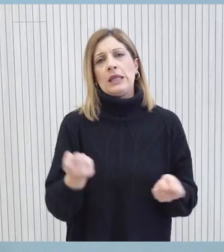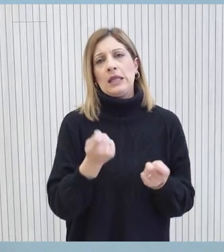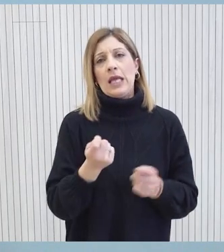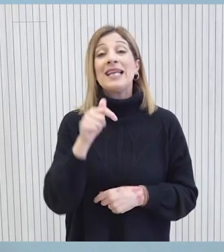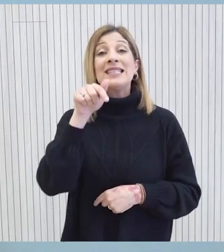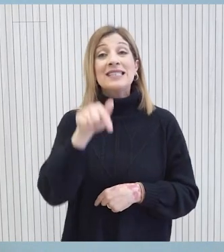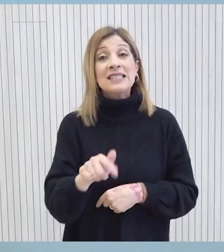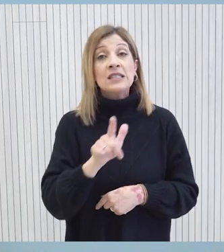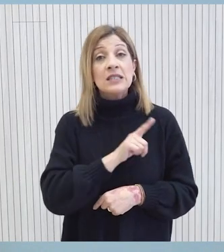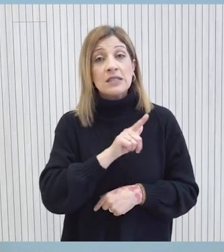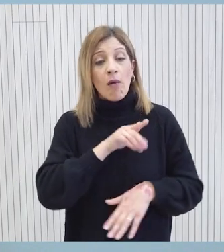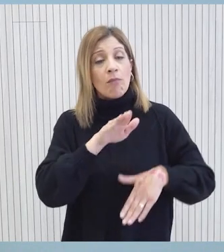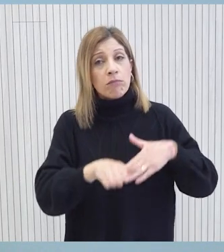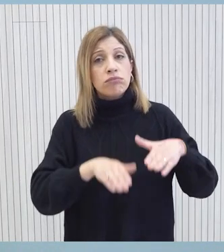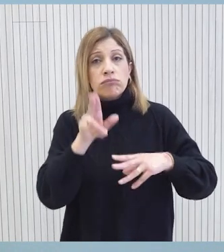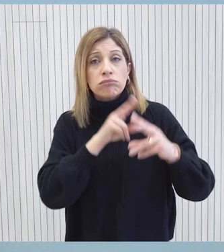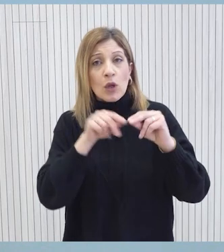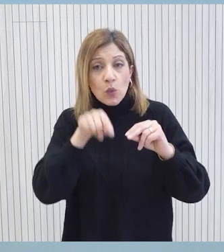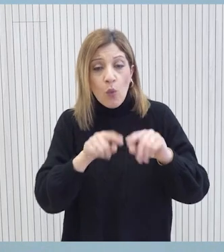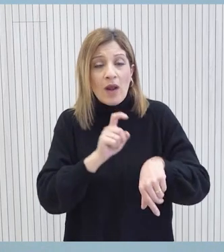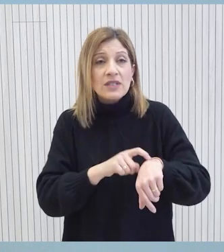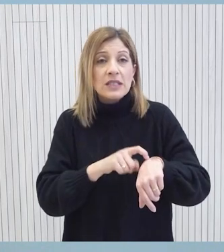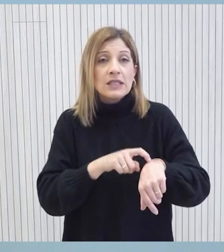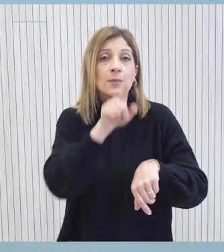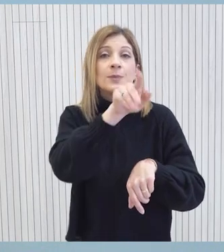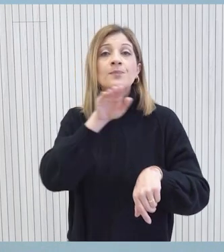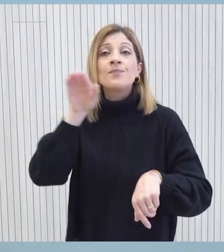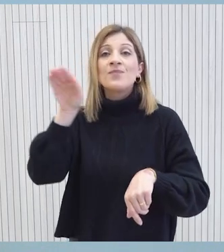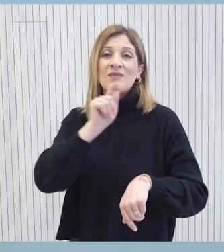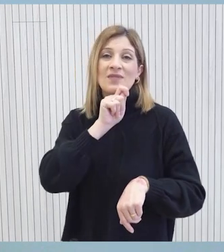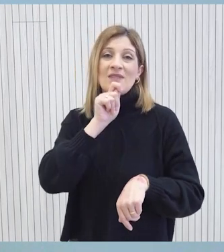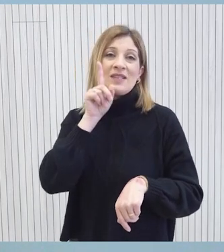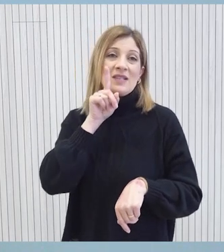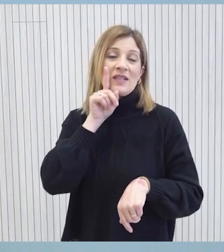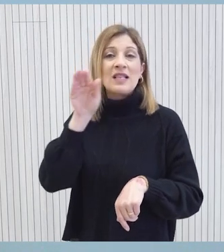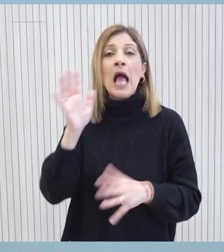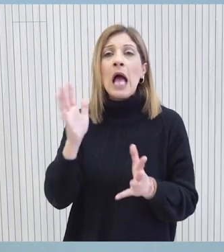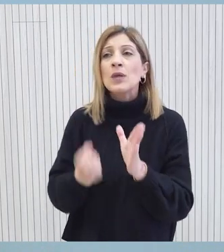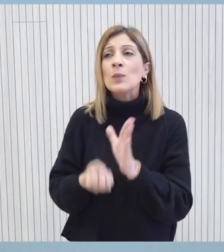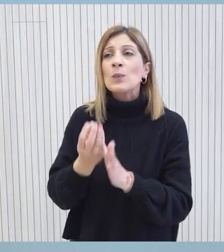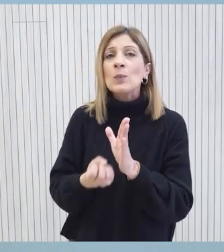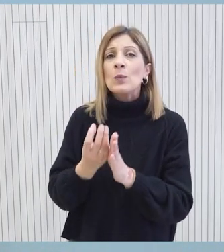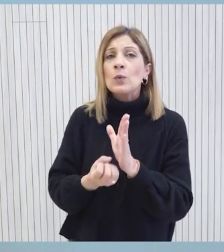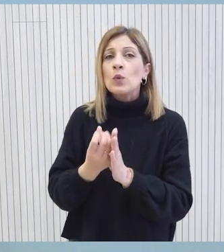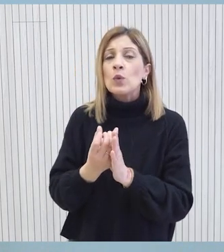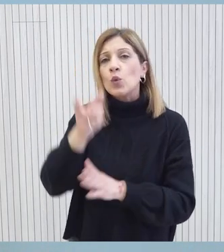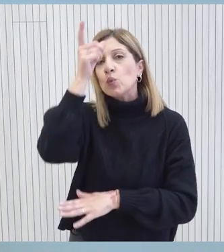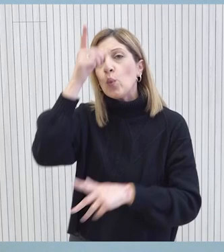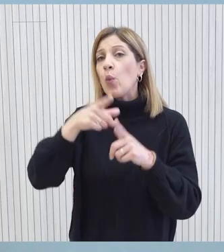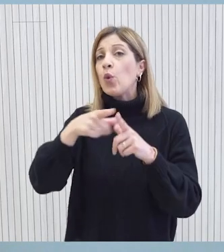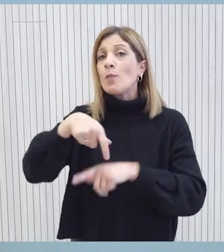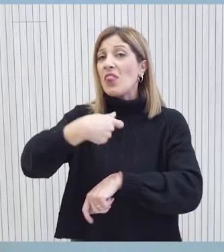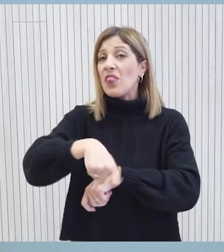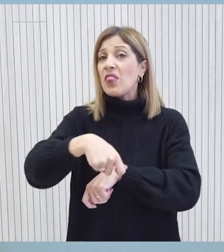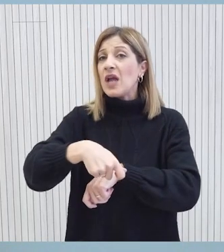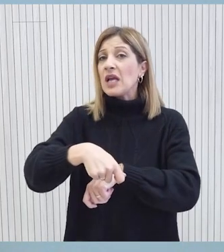σήμερα αν δεν γίνονται ήδη όπως μιλάμε αυτή τη στιγμή. Και εγώ πρόσοδε υπάρχει κάτι νεότερο σε σχέση με την έκδοση του τουρκοκύπρου